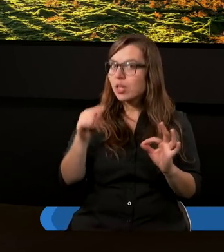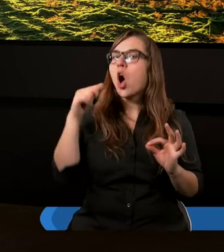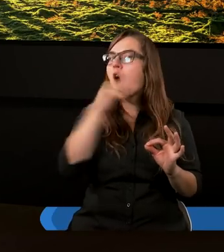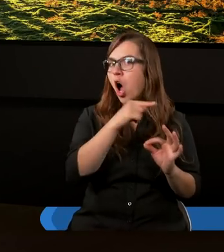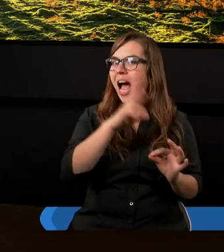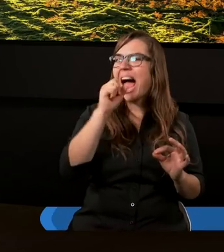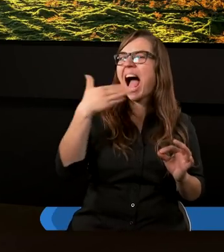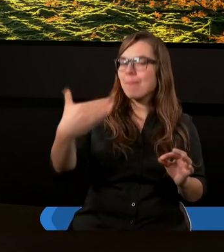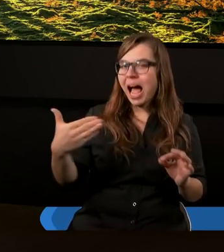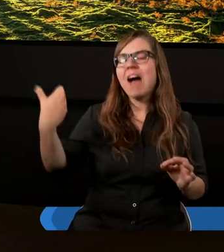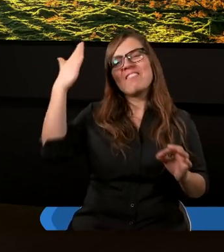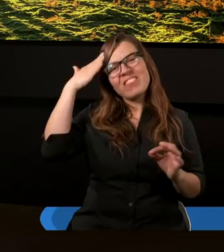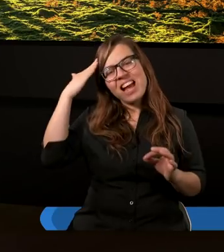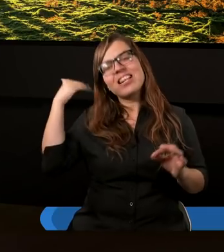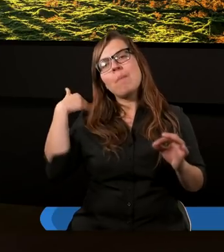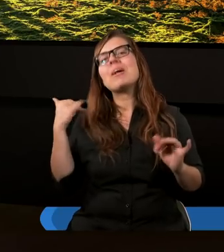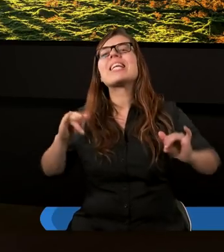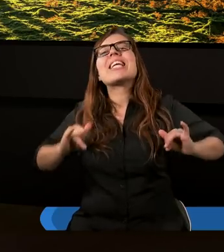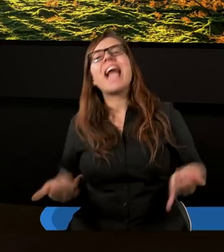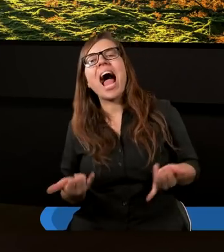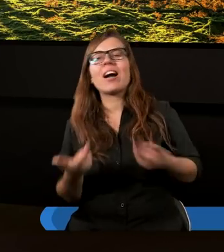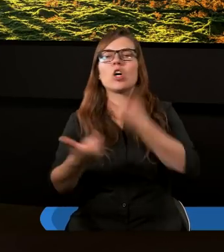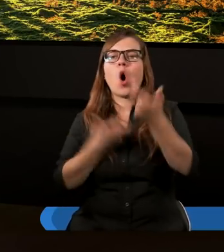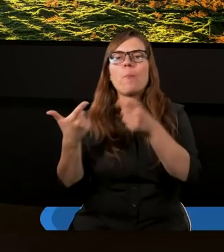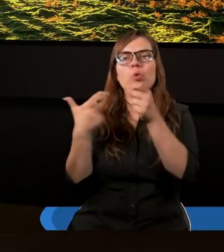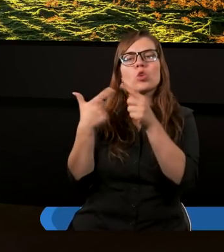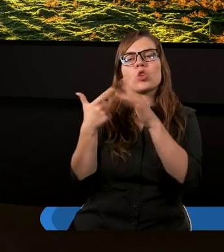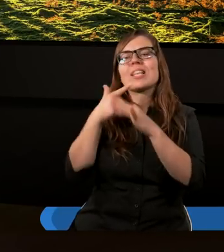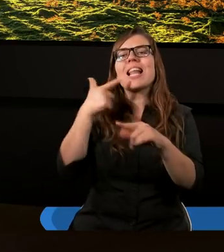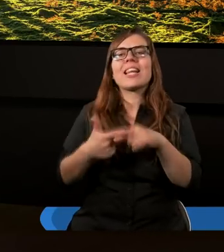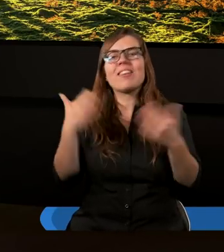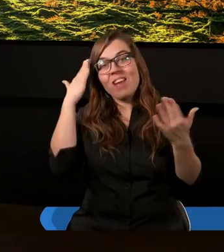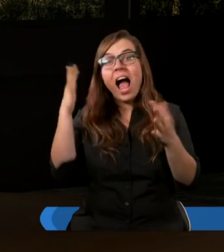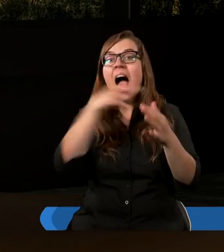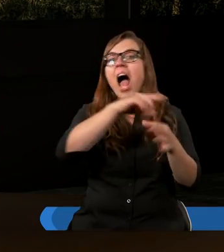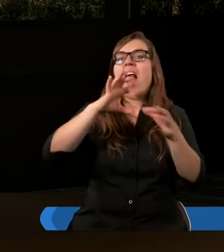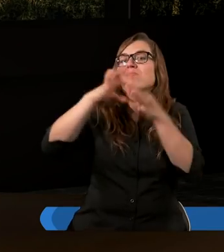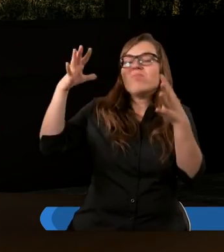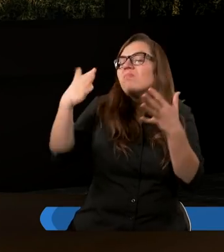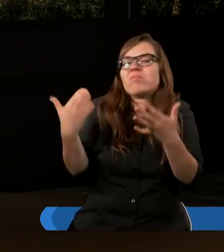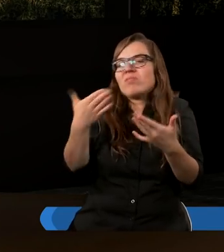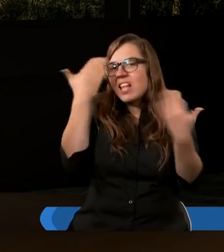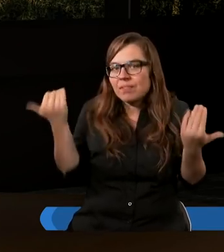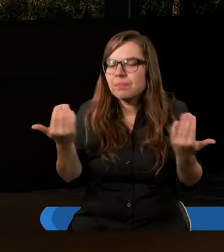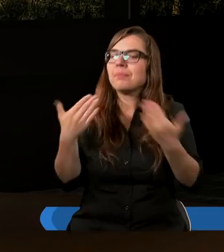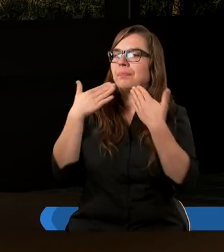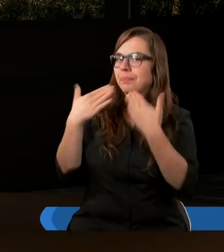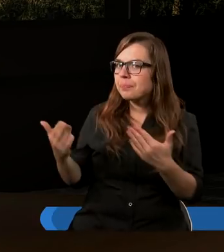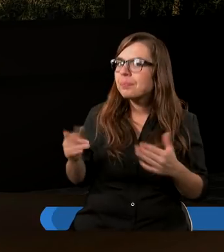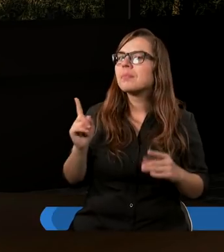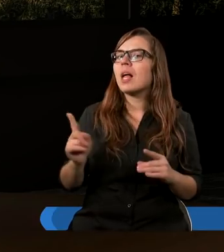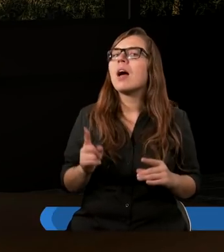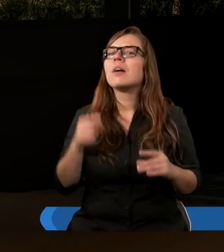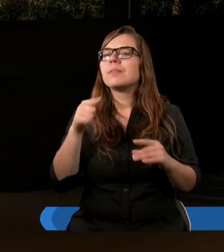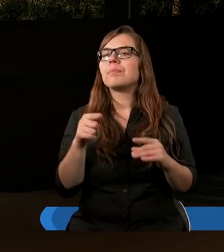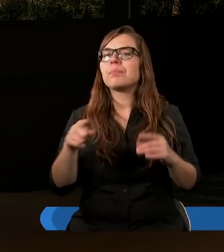on wiedziałby, jaką właściwą podjąć decyzję. Tak, dziękuję. No właśnie, to co zabrakło, to życzy